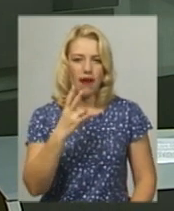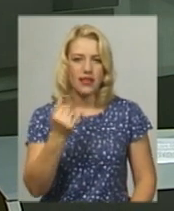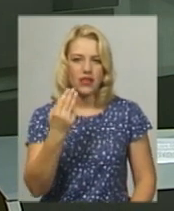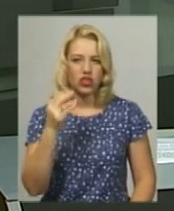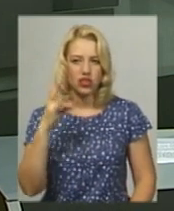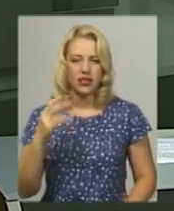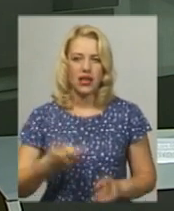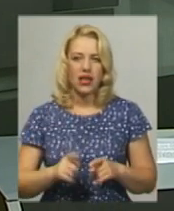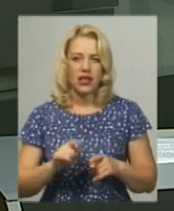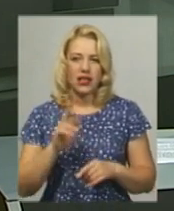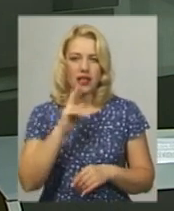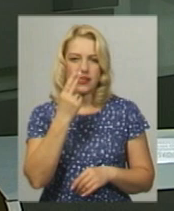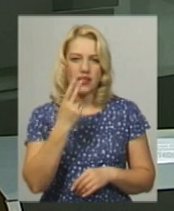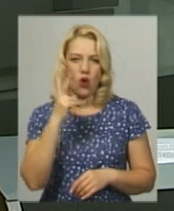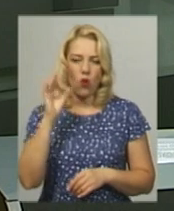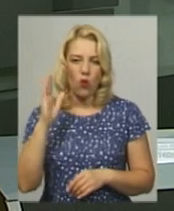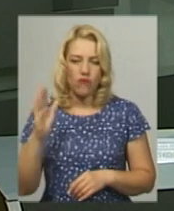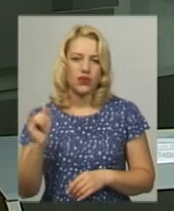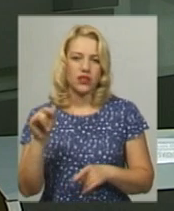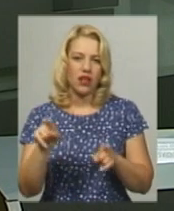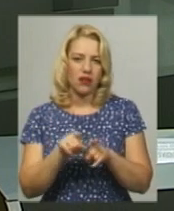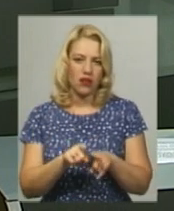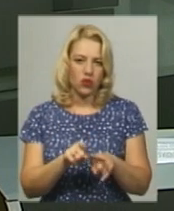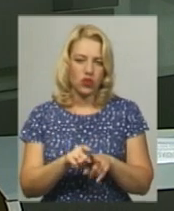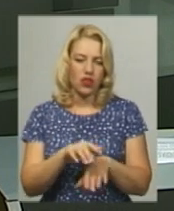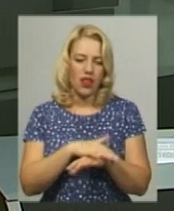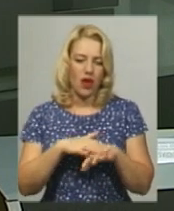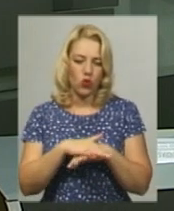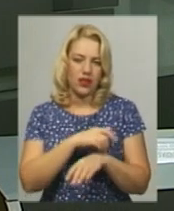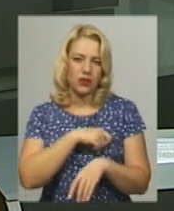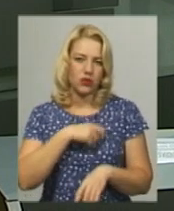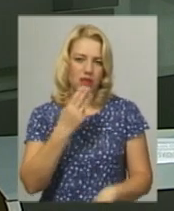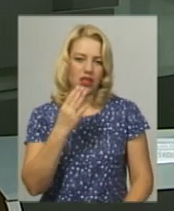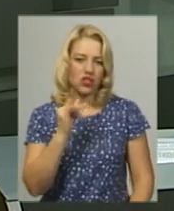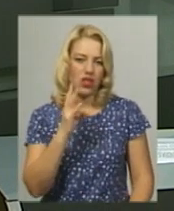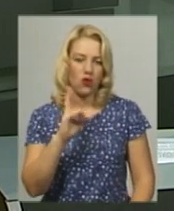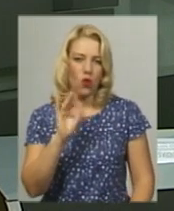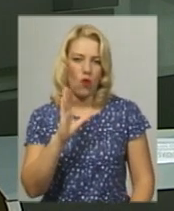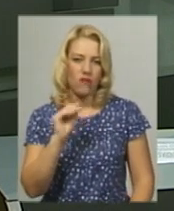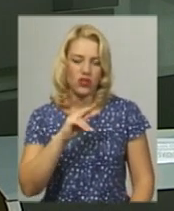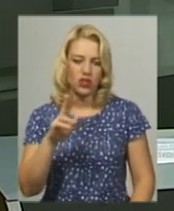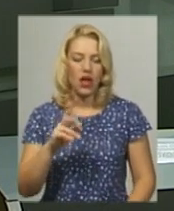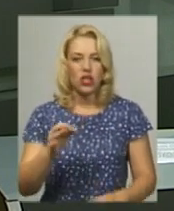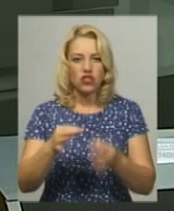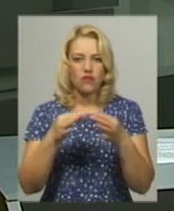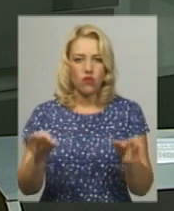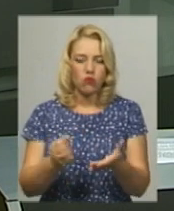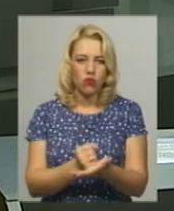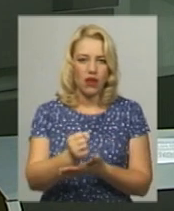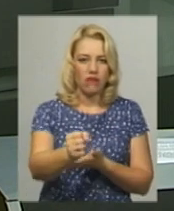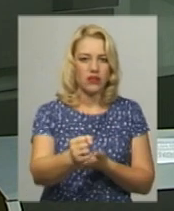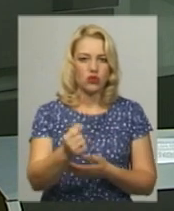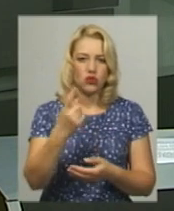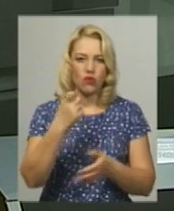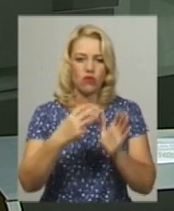адміністрації Борис Яцков та народний депутат Андрій Шенькович. Всеукраїнське об'єднання «Свобода» висунуло в 189-му